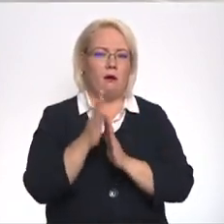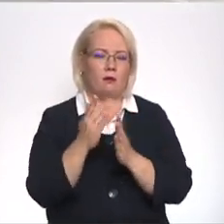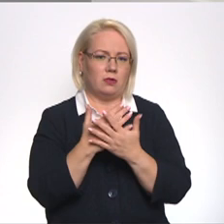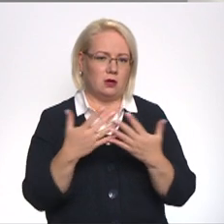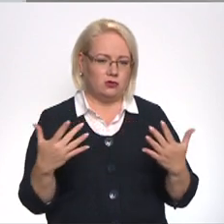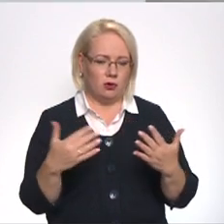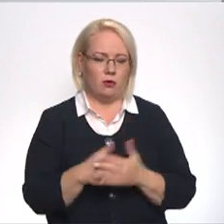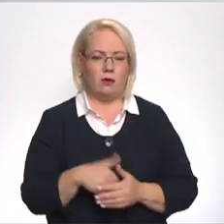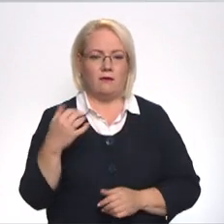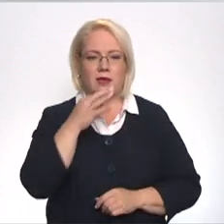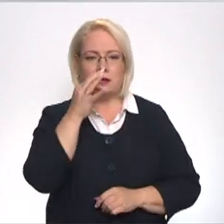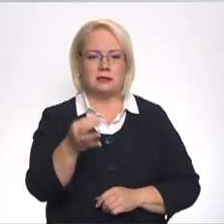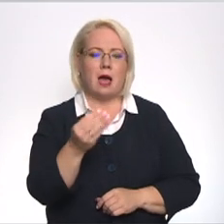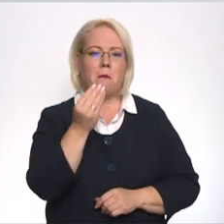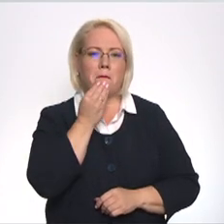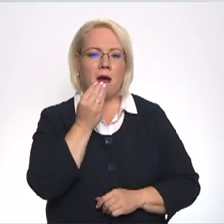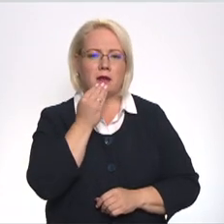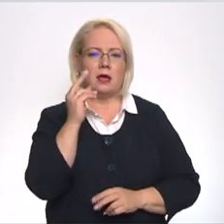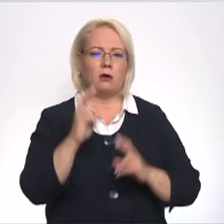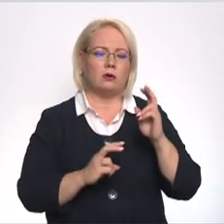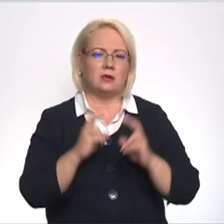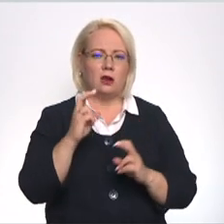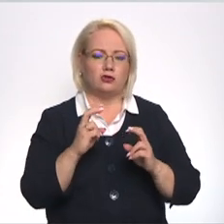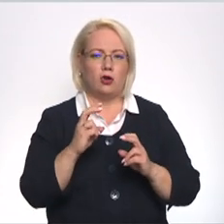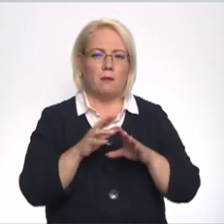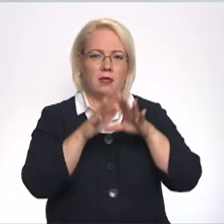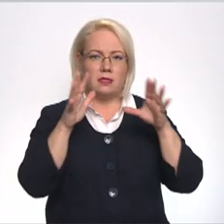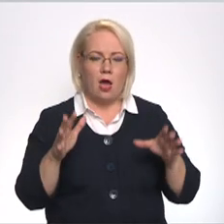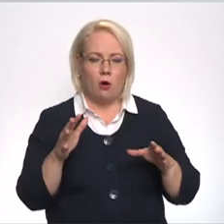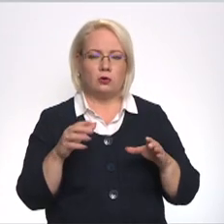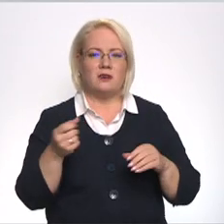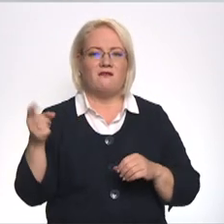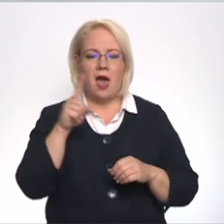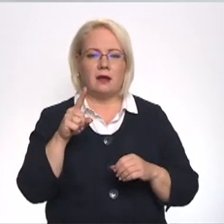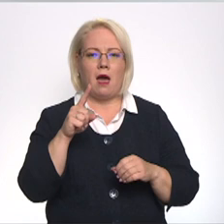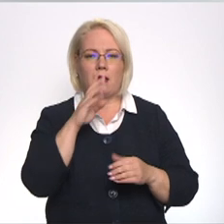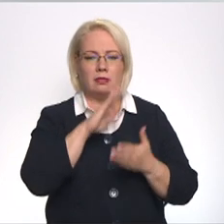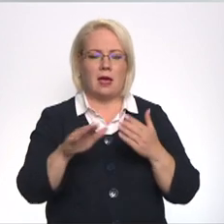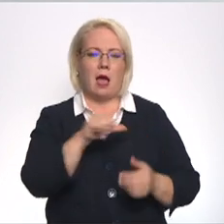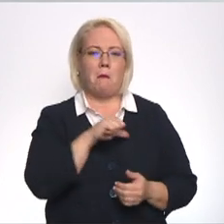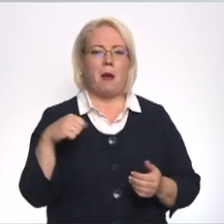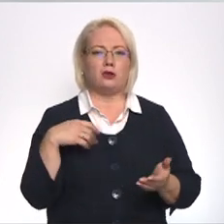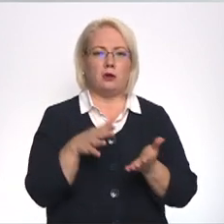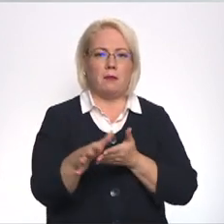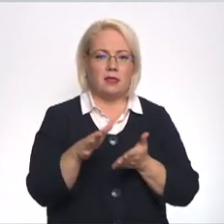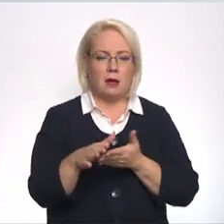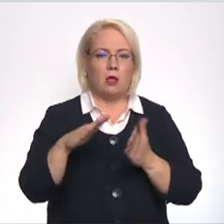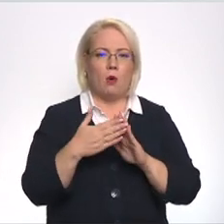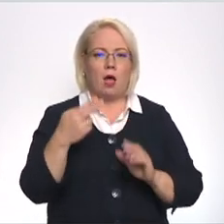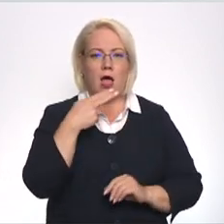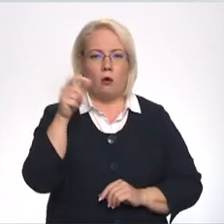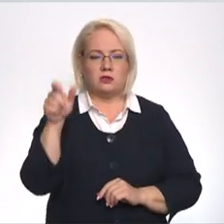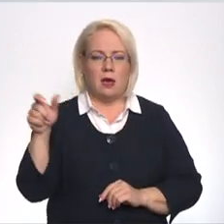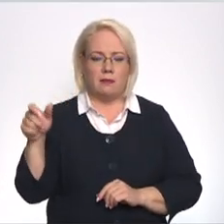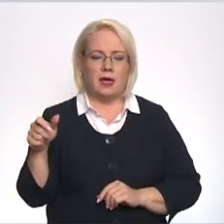Pārtiku mēs paražojam daudz, vairāk nekā paši patērējam. No lauksēnieku iedokļa šis gads